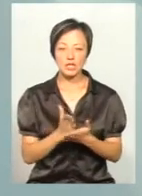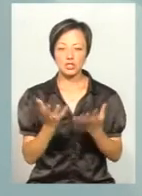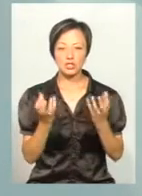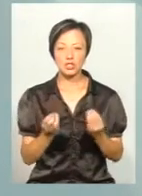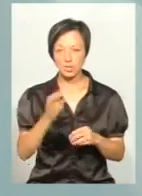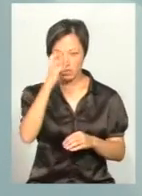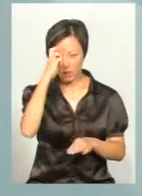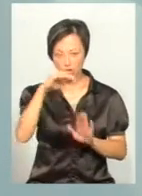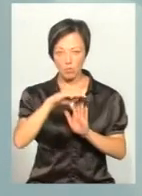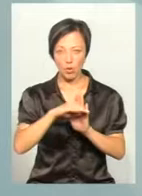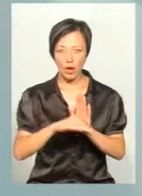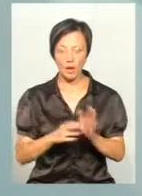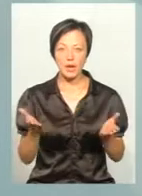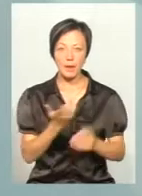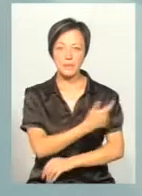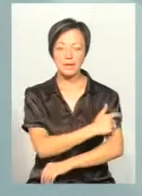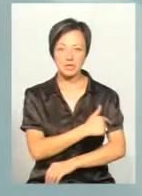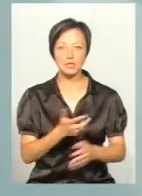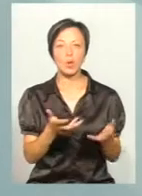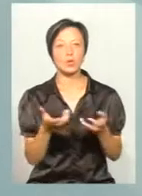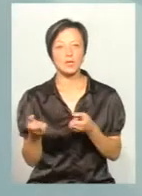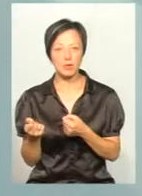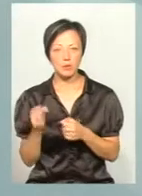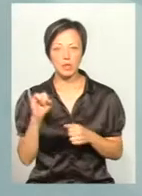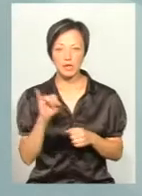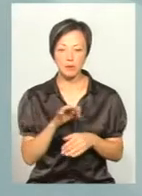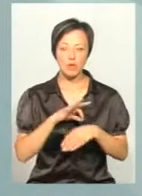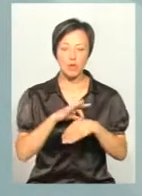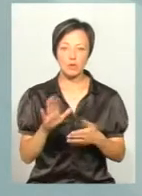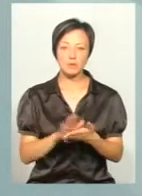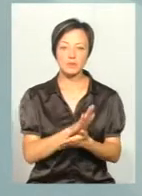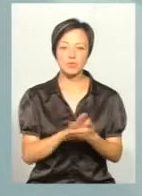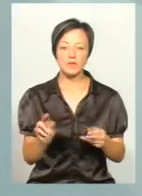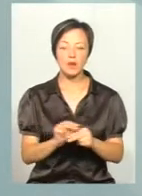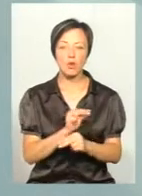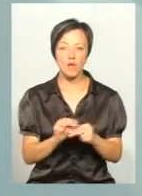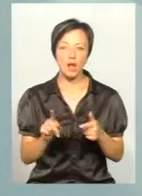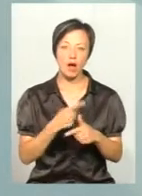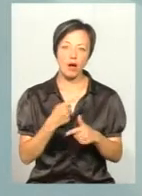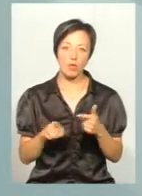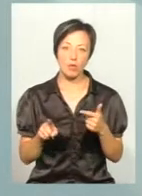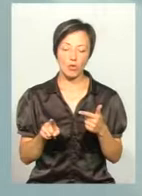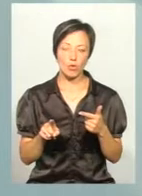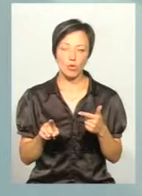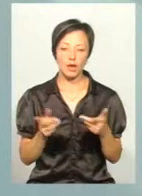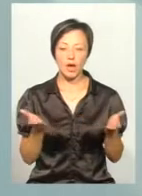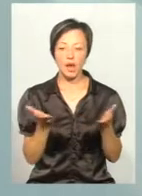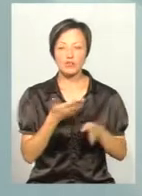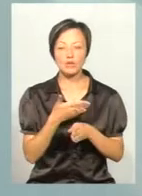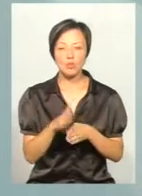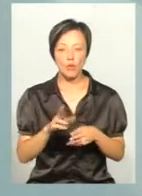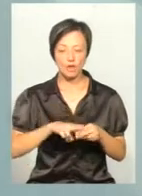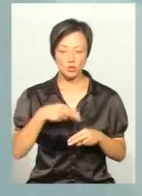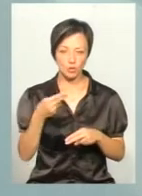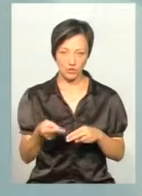державних програм, які медицина отримує і проводить безкоштовне лікування або там якесь часткове